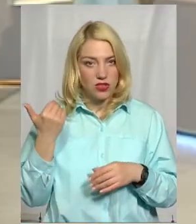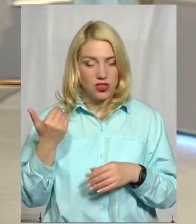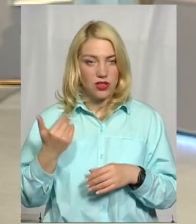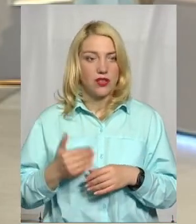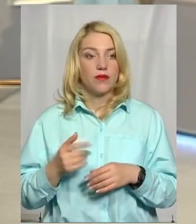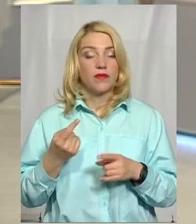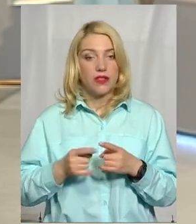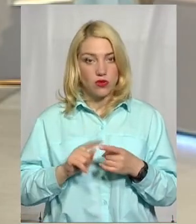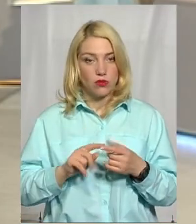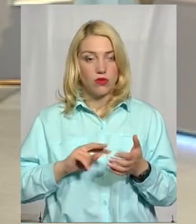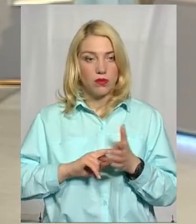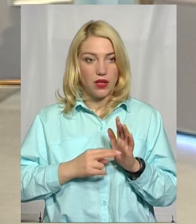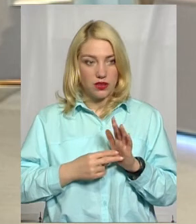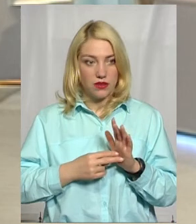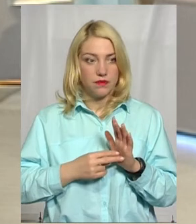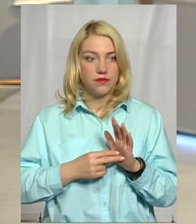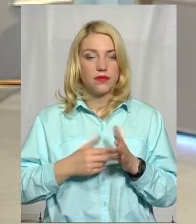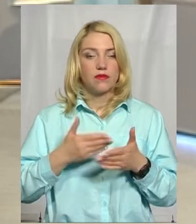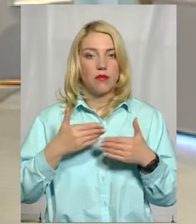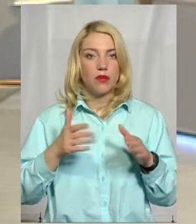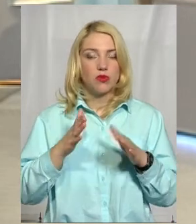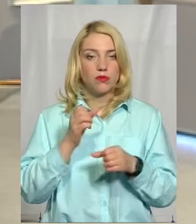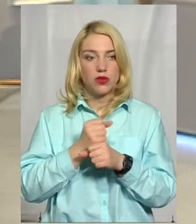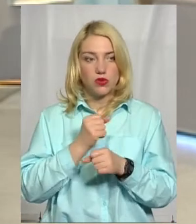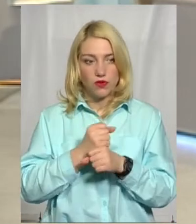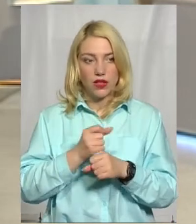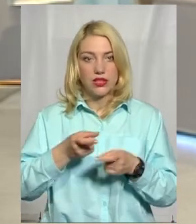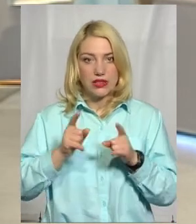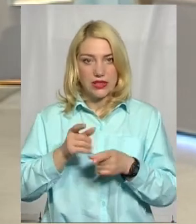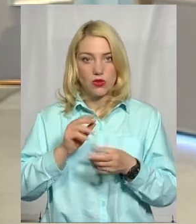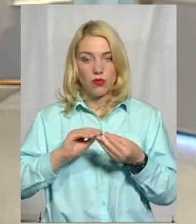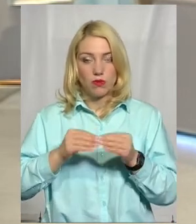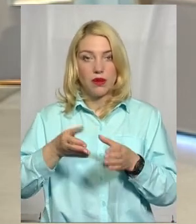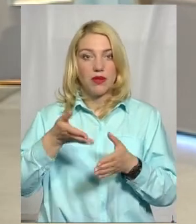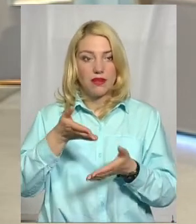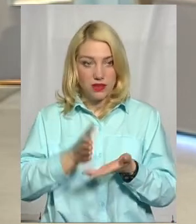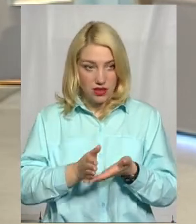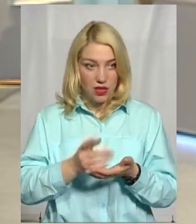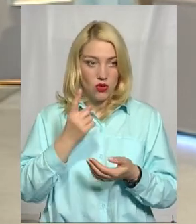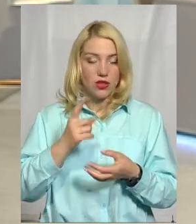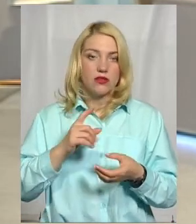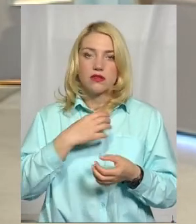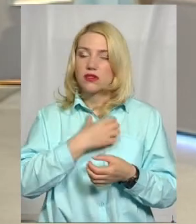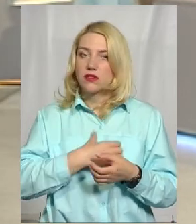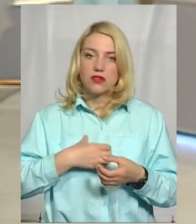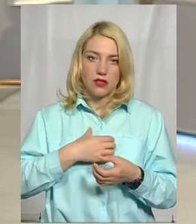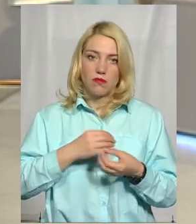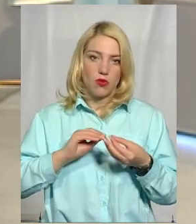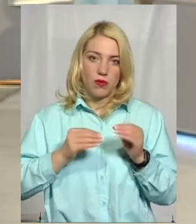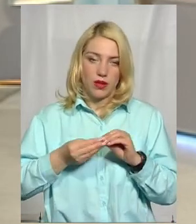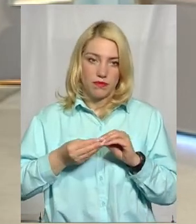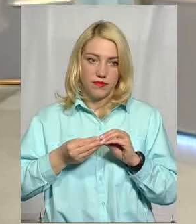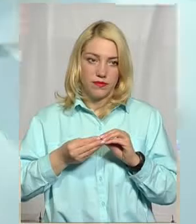І в цьому плані ми будемо працювати, дійсно, проблема є, це, мабуть, одна із найбільш серйожніших